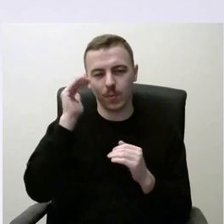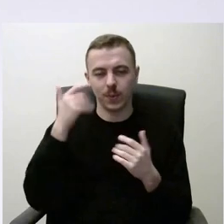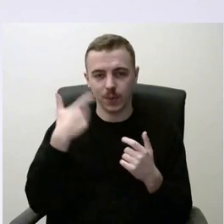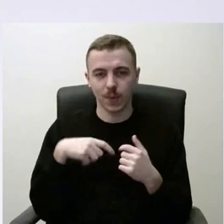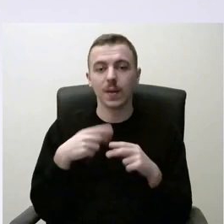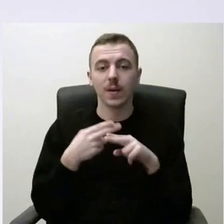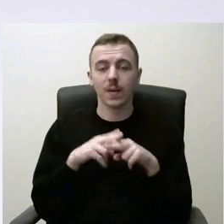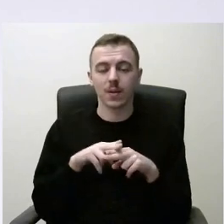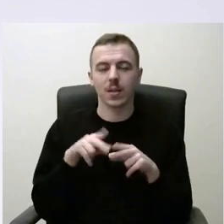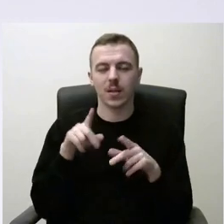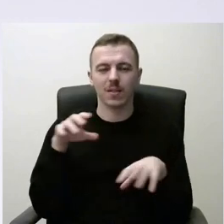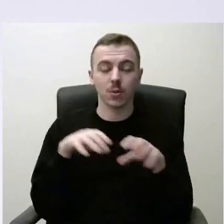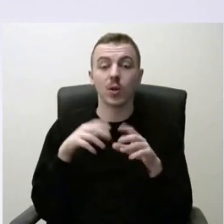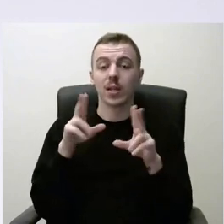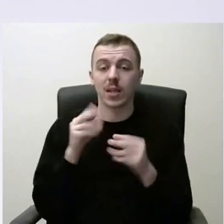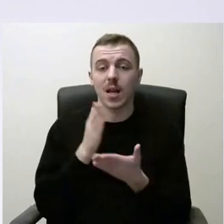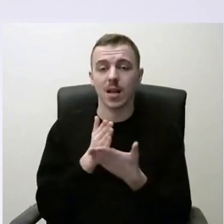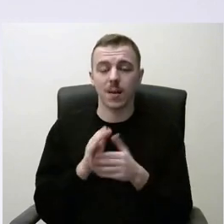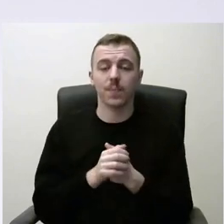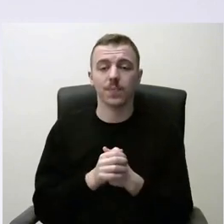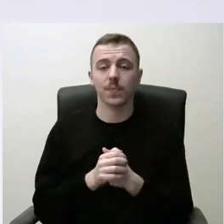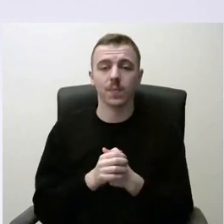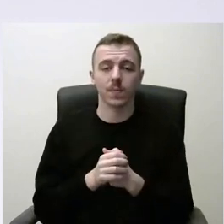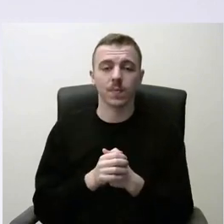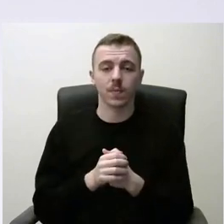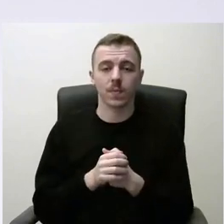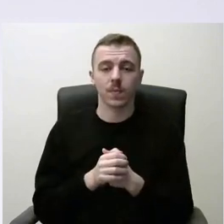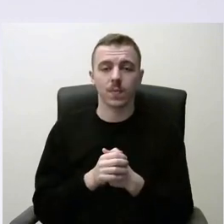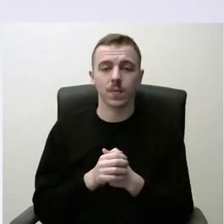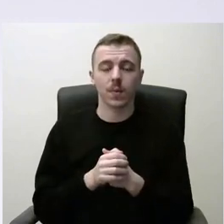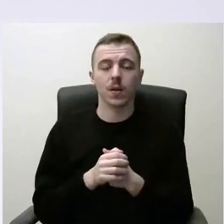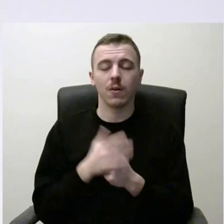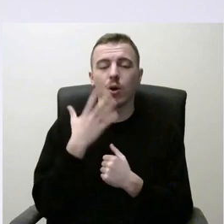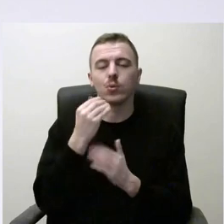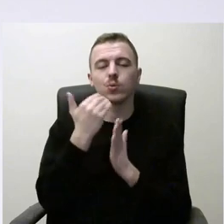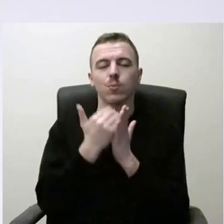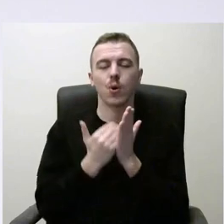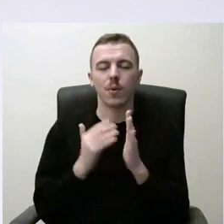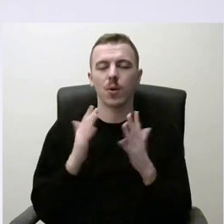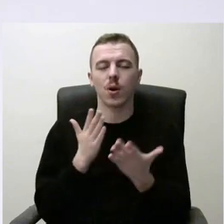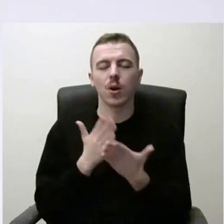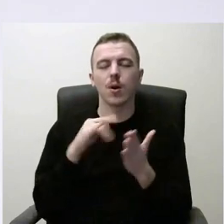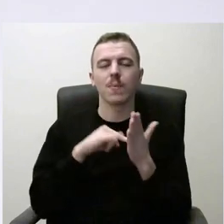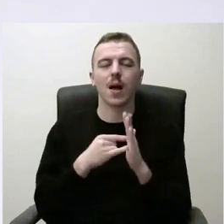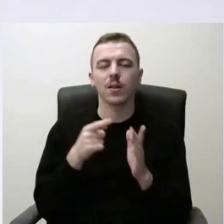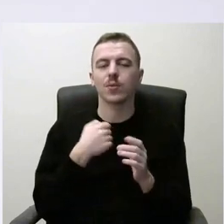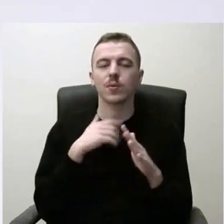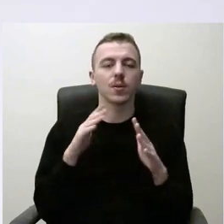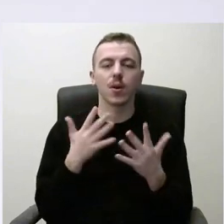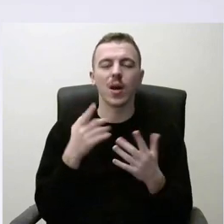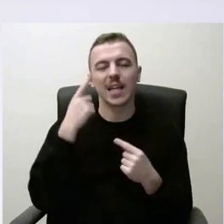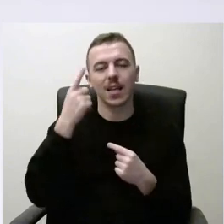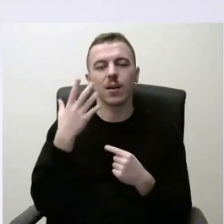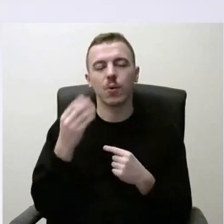ir taip toliau, tai jau tikrai yra. Kokia yra jūsų programa, jūsų planai, jūsų idėjos,